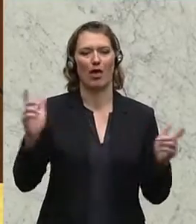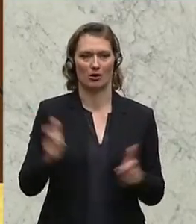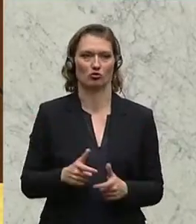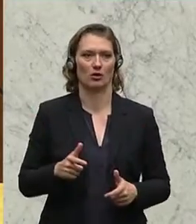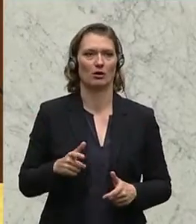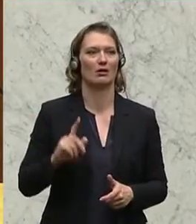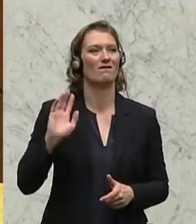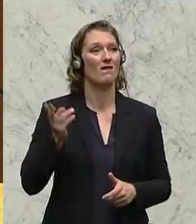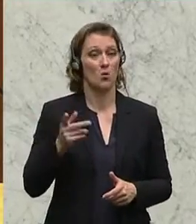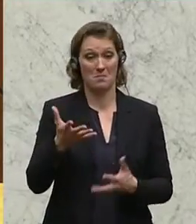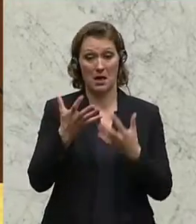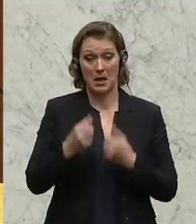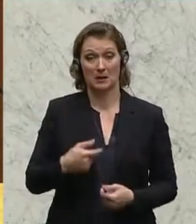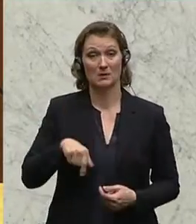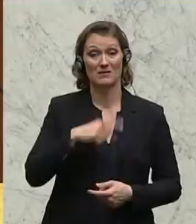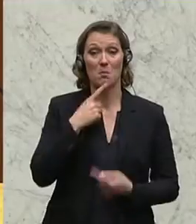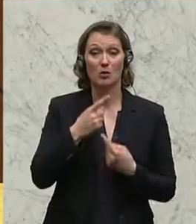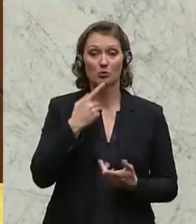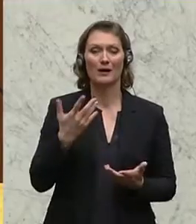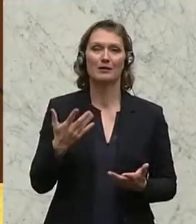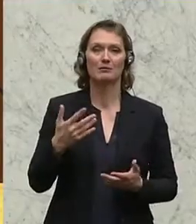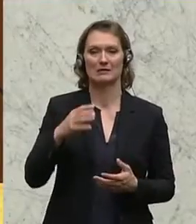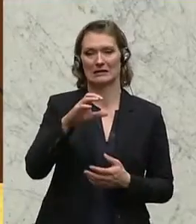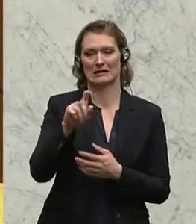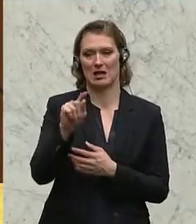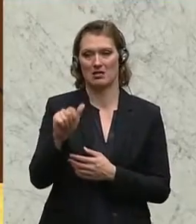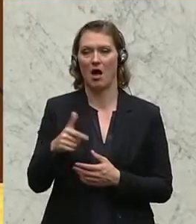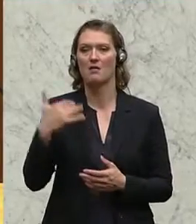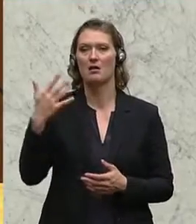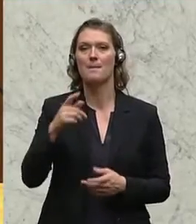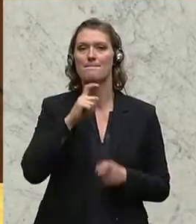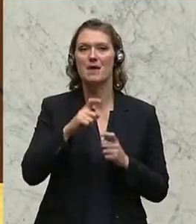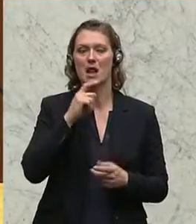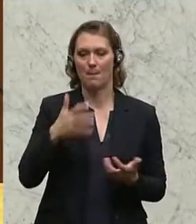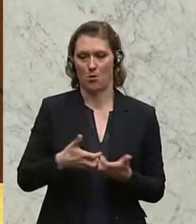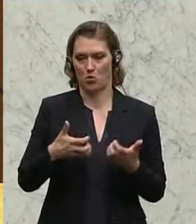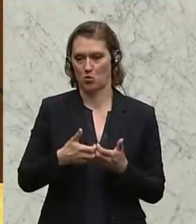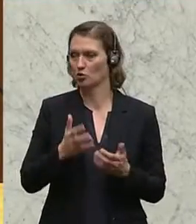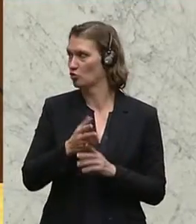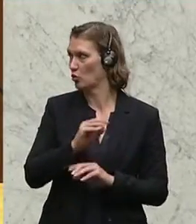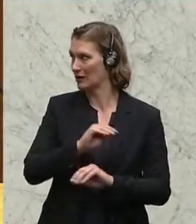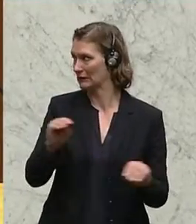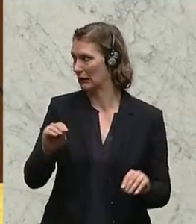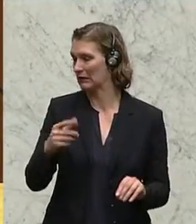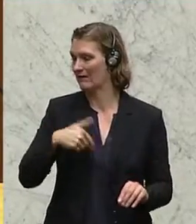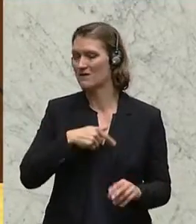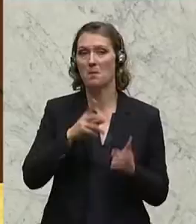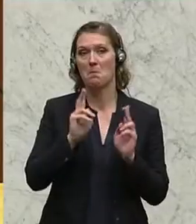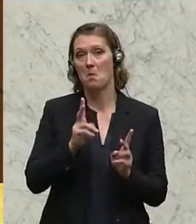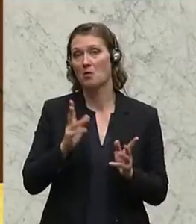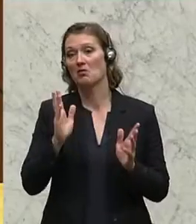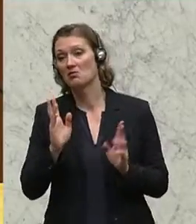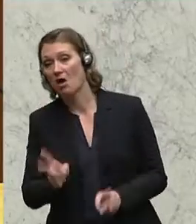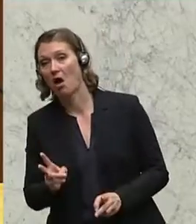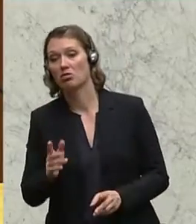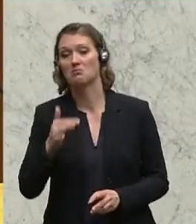Von welchem Resultat sprechen wir denn beispielsweise bei CETA? Die Milchprodukte wurden angesprochen. Wir könnten unseren, oder wir